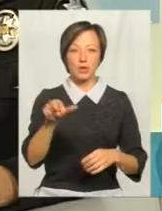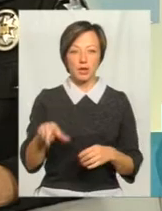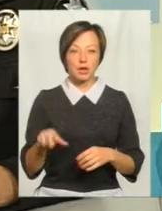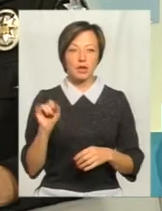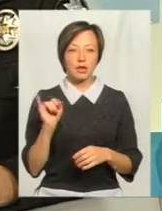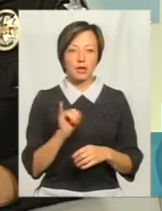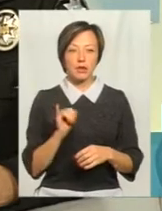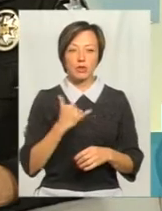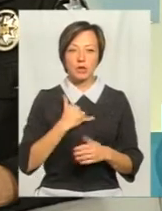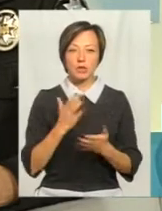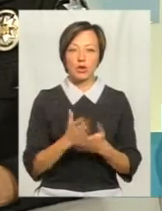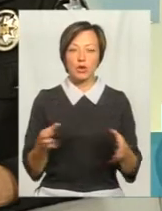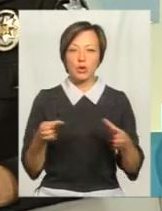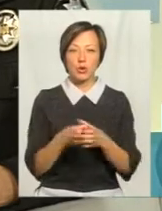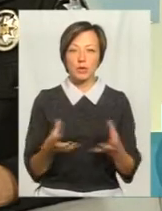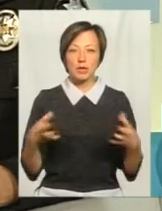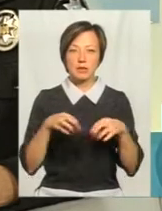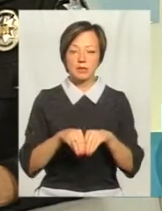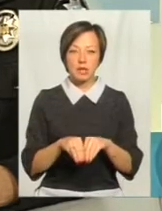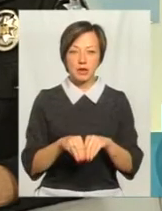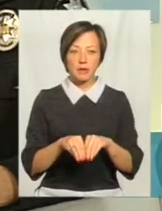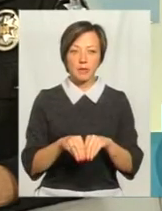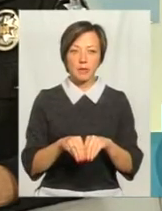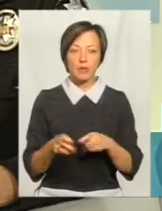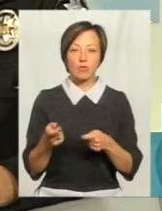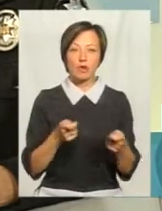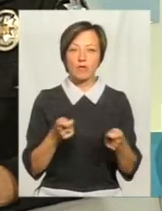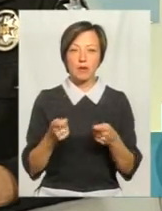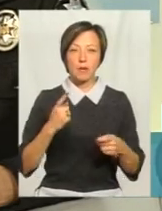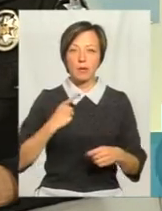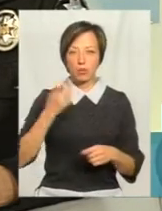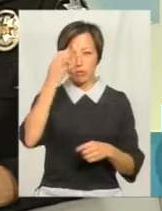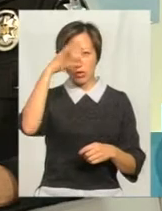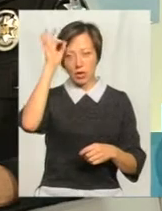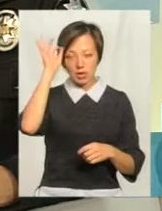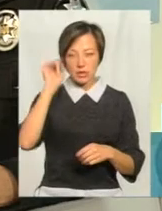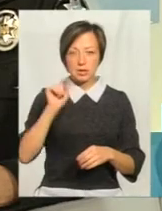і в нас є група спільна з управлінням патрульною поліцією,